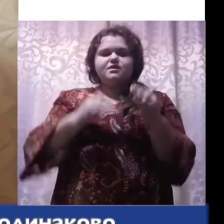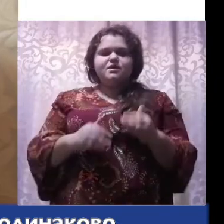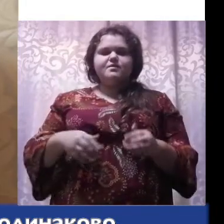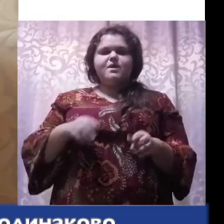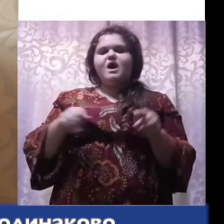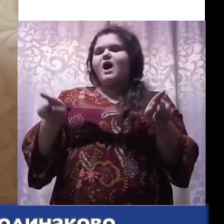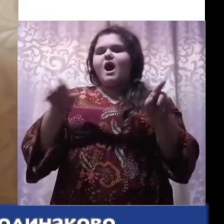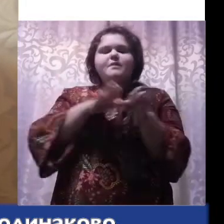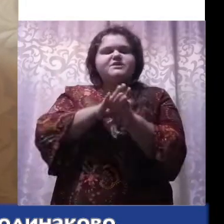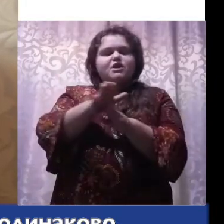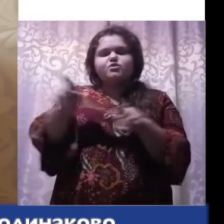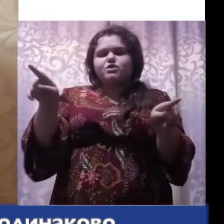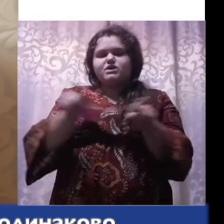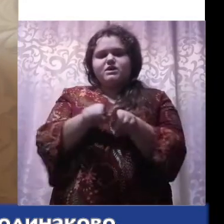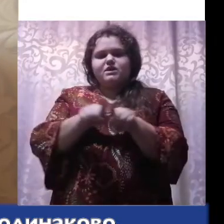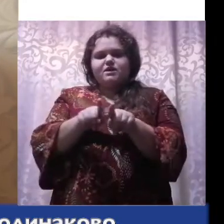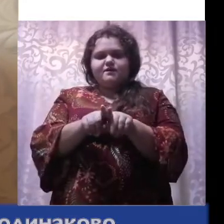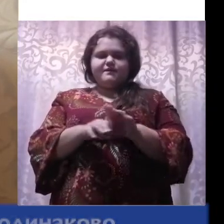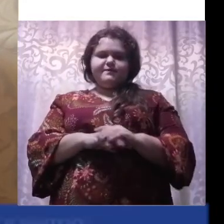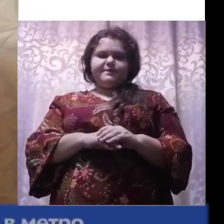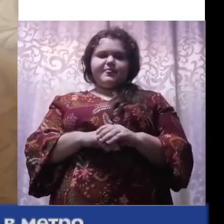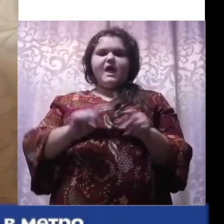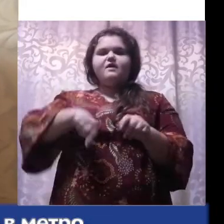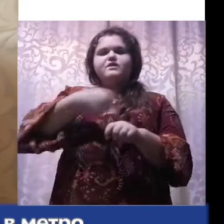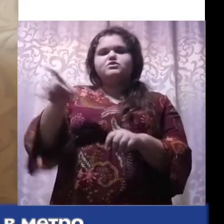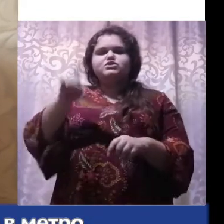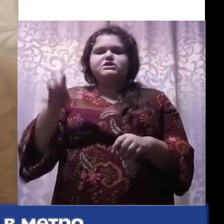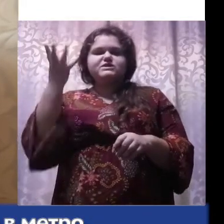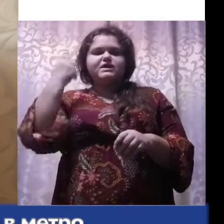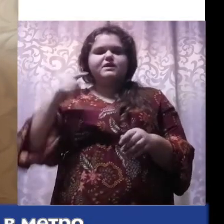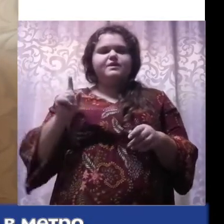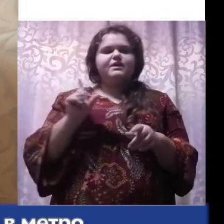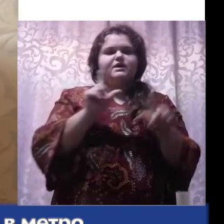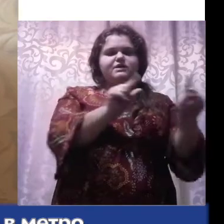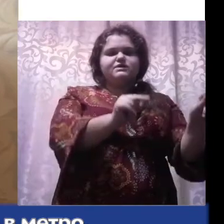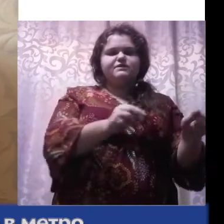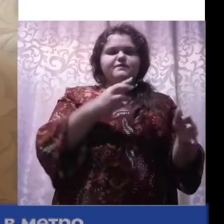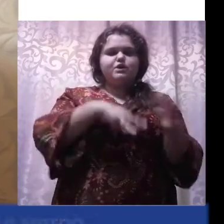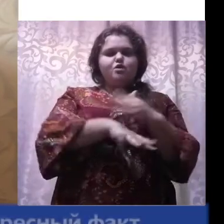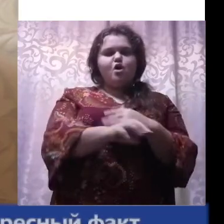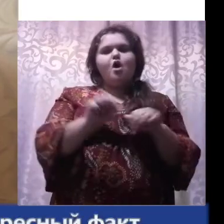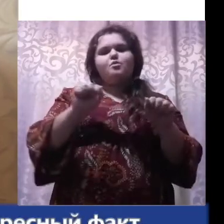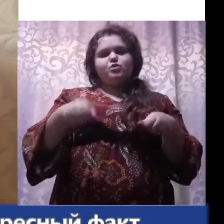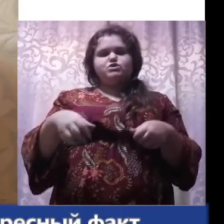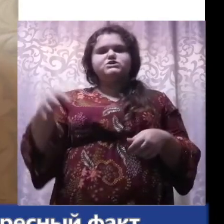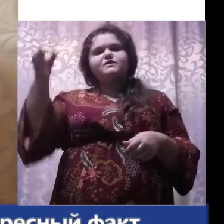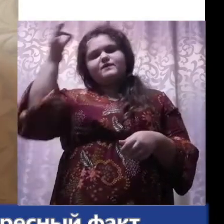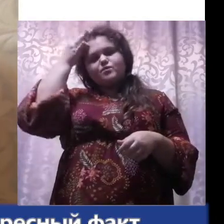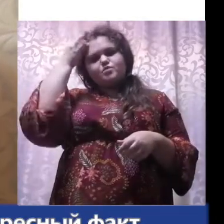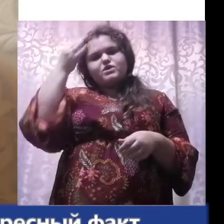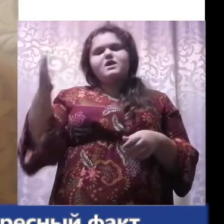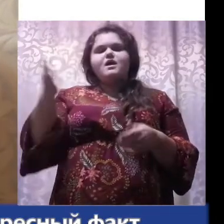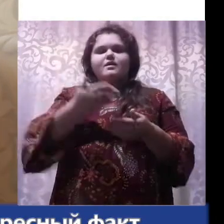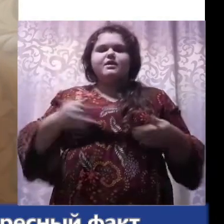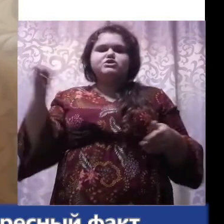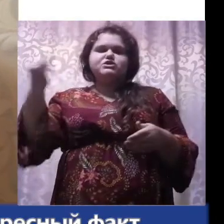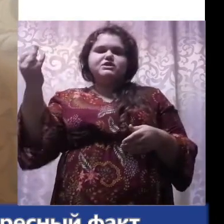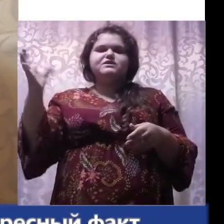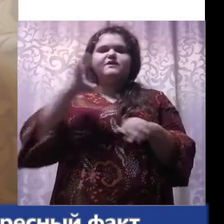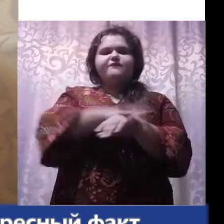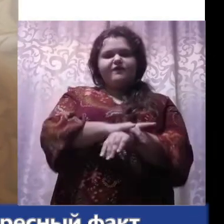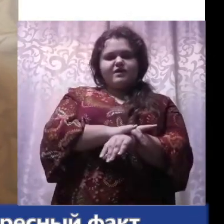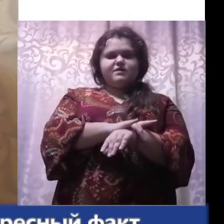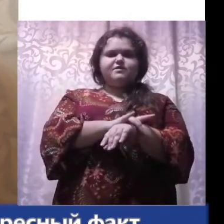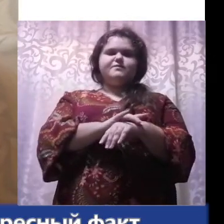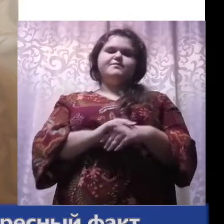действует абсолютно одинаково. В следующий раз, когда поедете в метро, можете заодно вспомнить наш